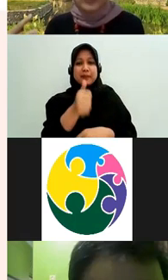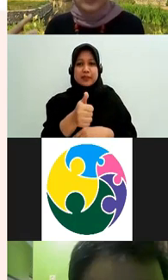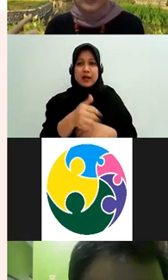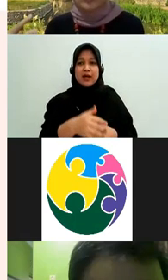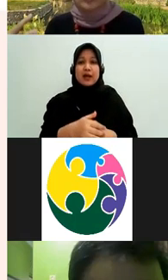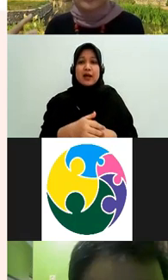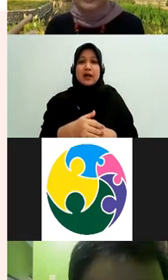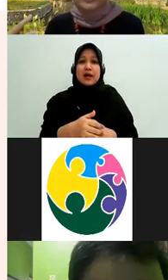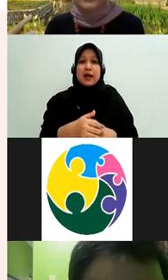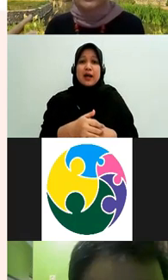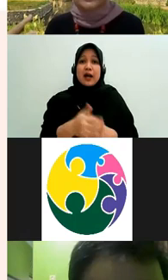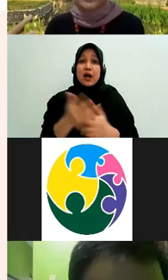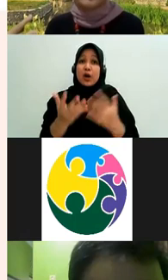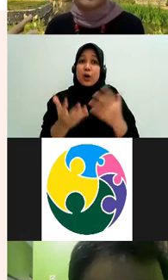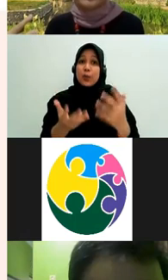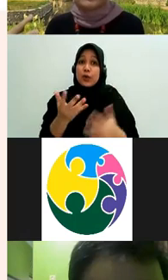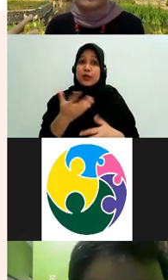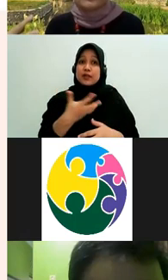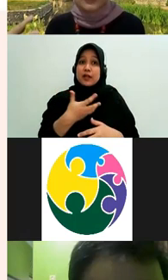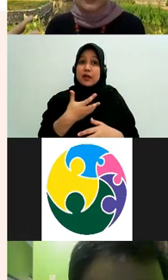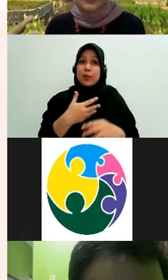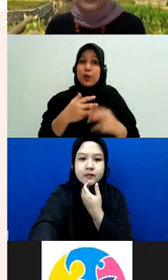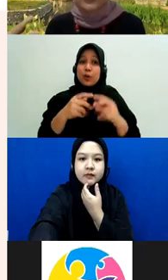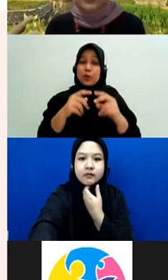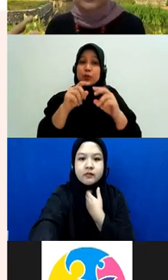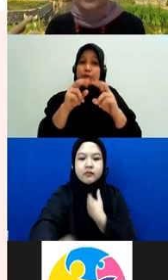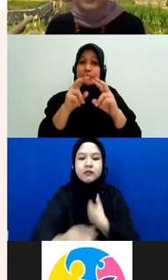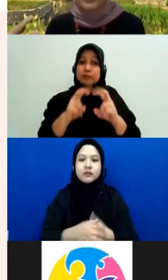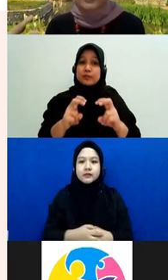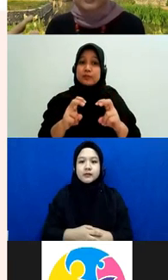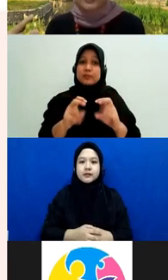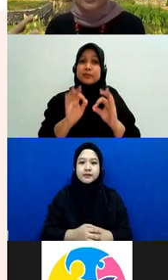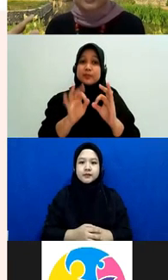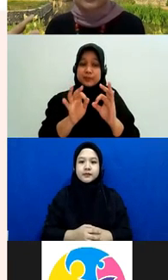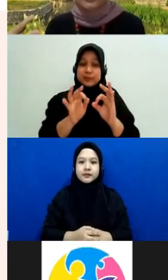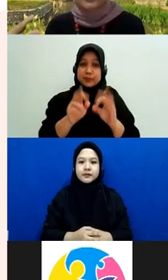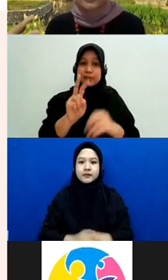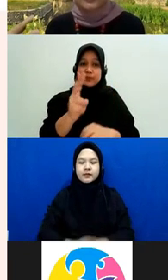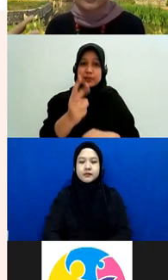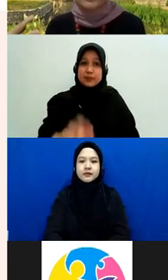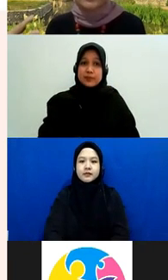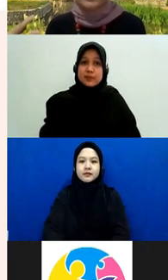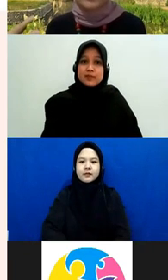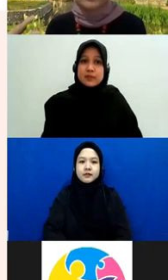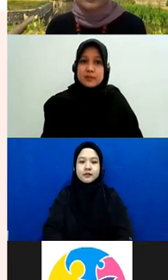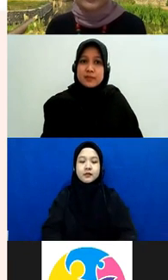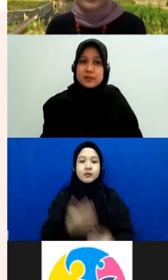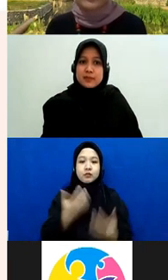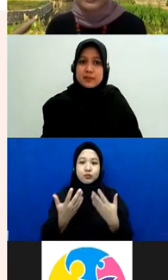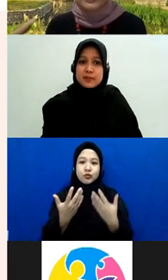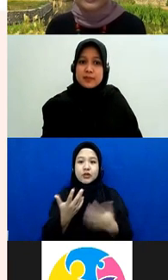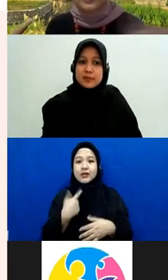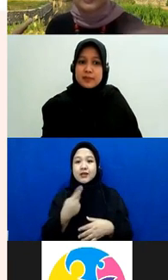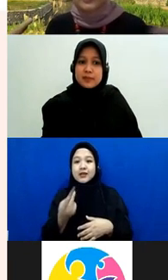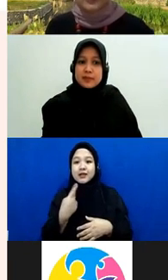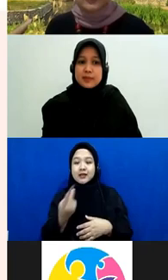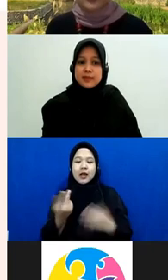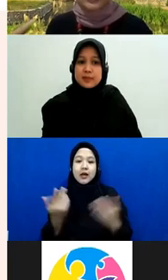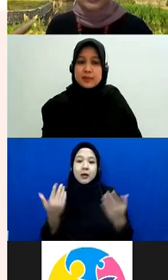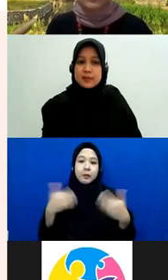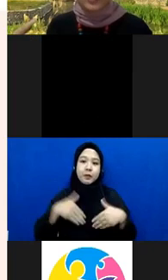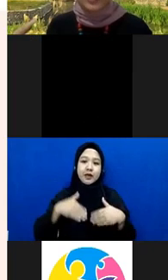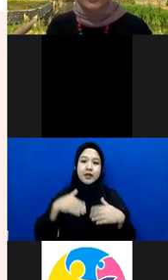mengoreksi atau memberi catatan kayaknya sebagian besar kalau kita balik lagi ke